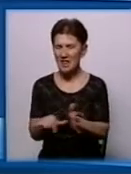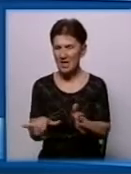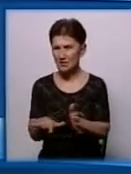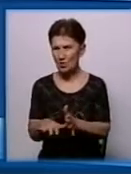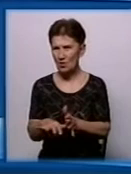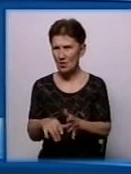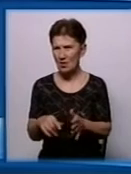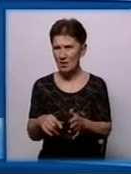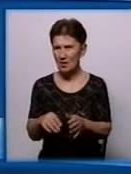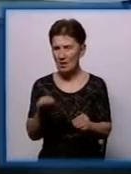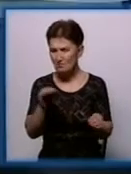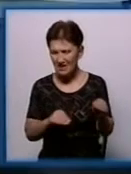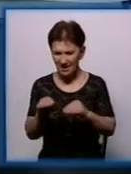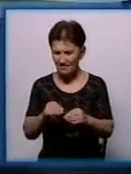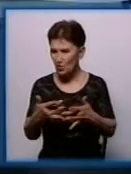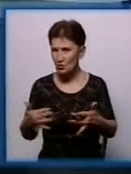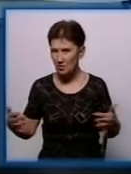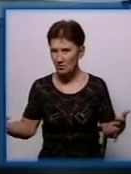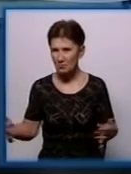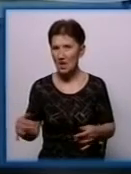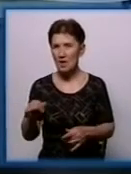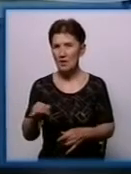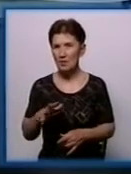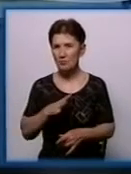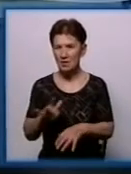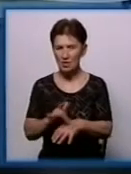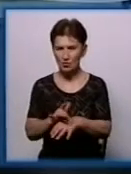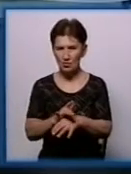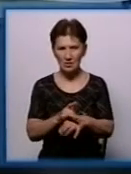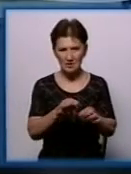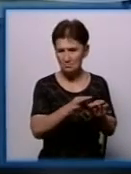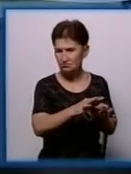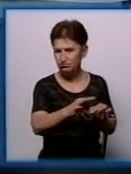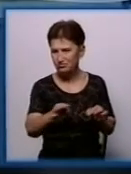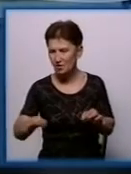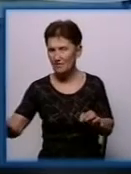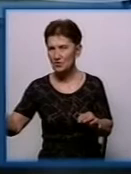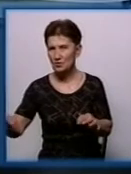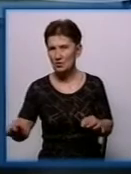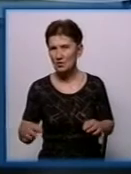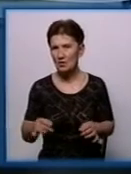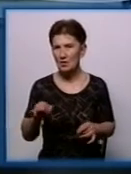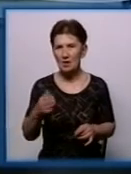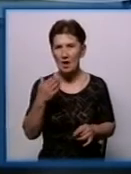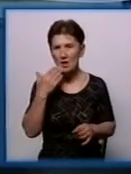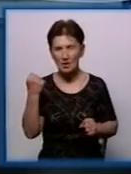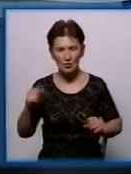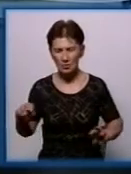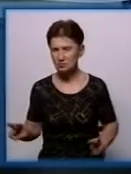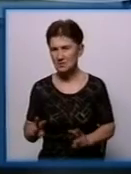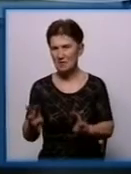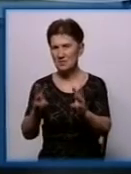також в пейцобних приміщеннях була оголена проводка і такий горе легкозаймистого мотлуха, я цитую